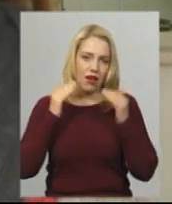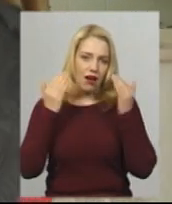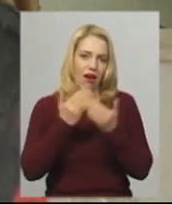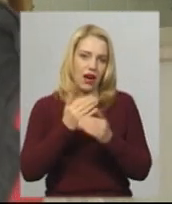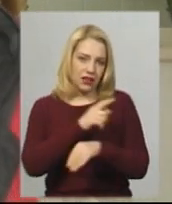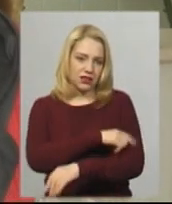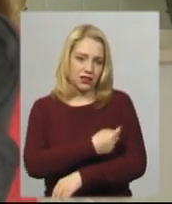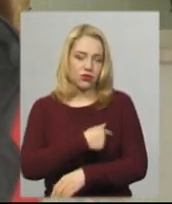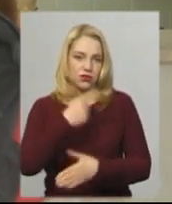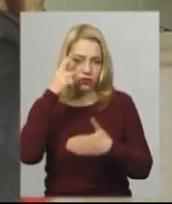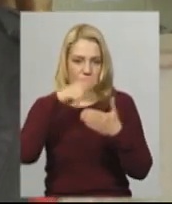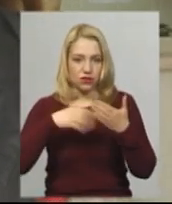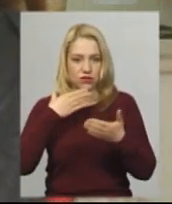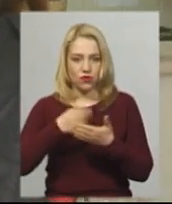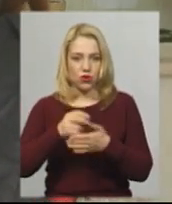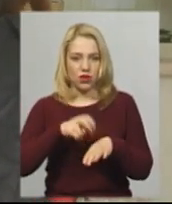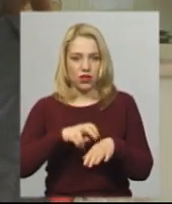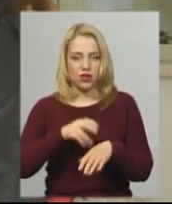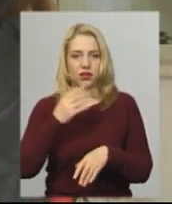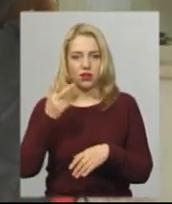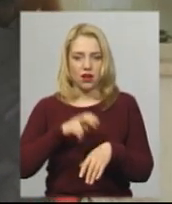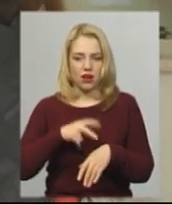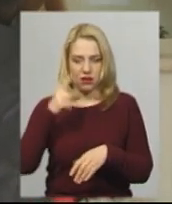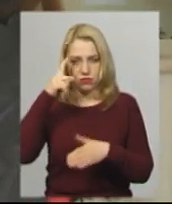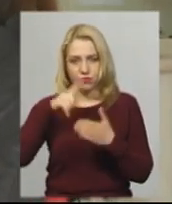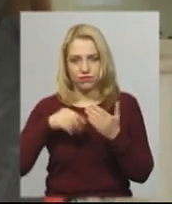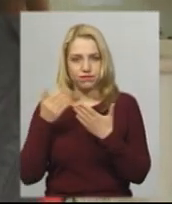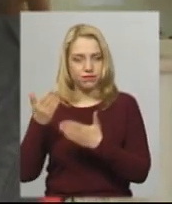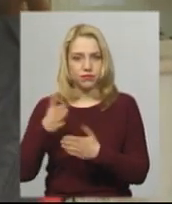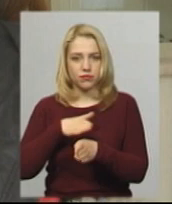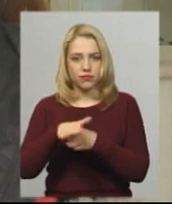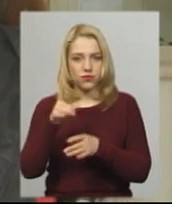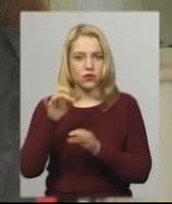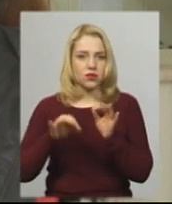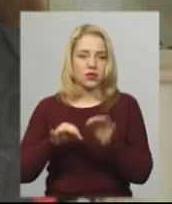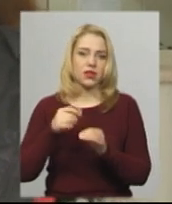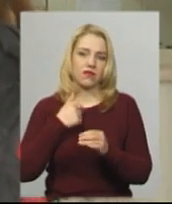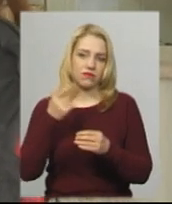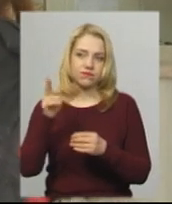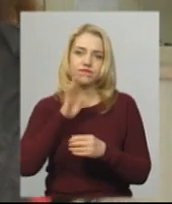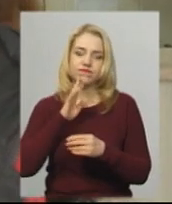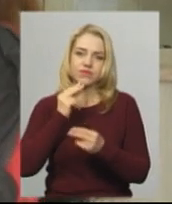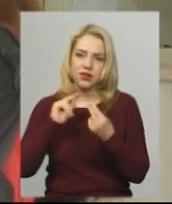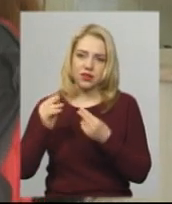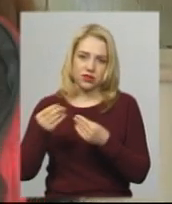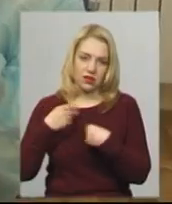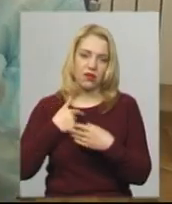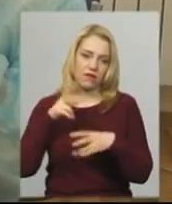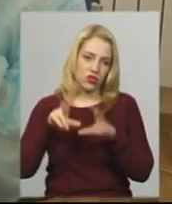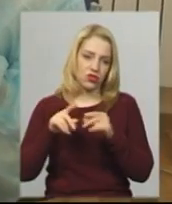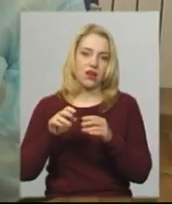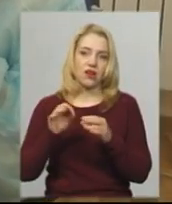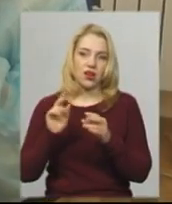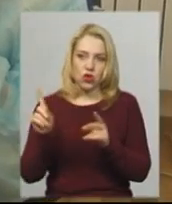довіряю своїй лікарці, вона для мене найкраща. Я знаю, порадилася, якщо вона рахує, що можна зробити, то ми зробили.